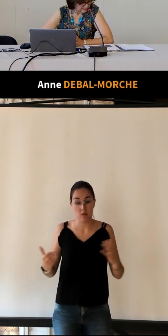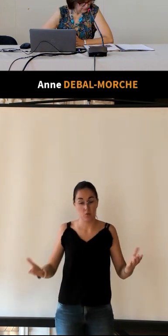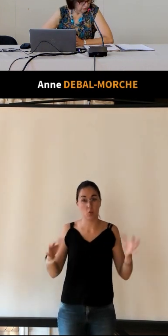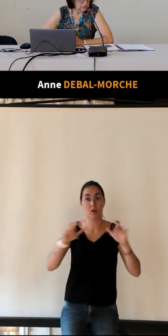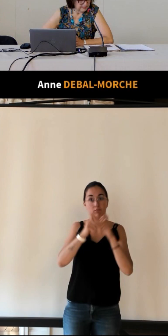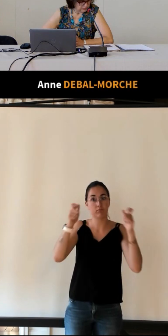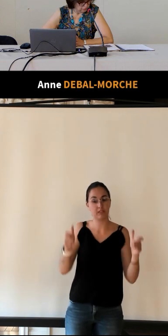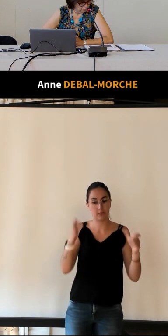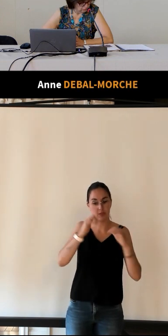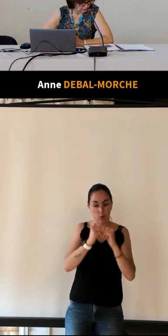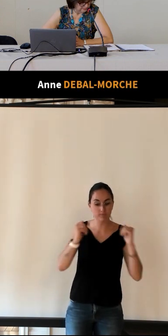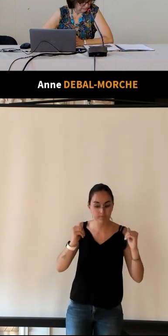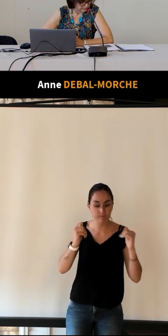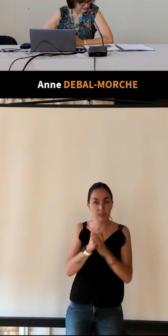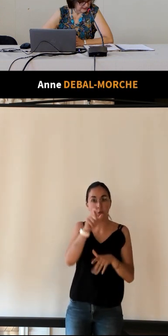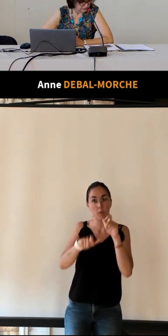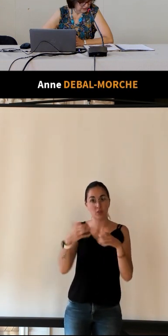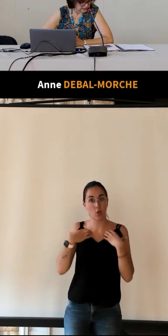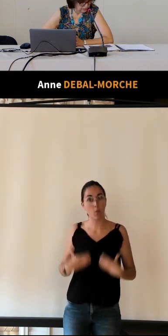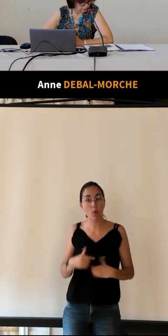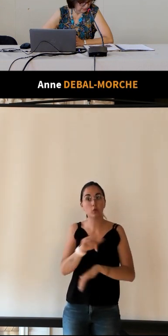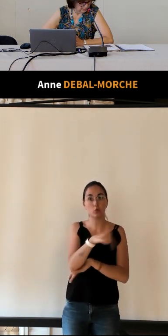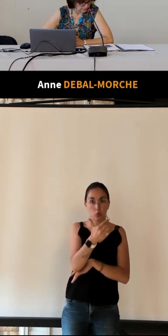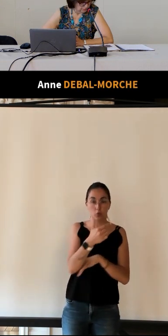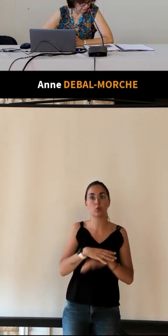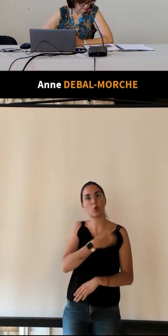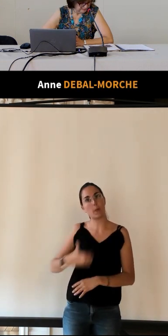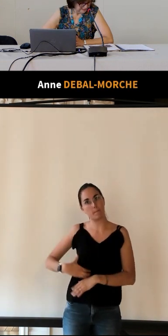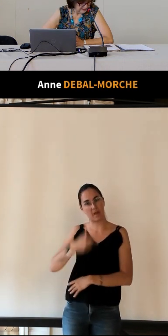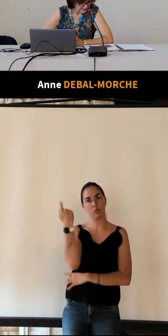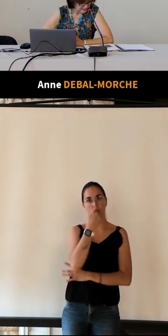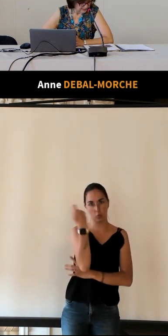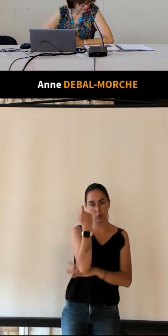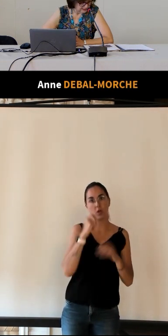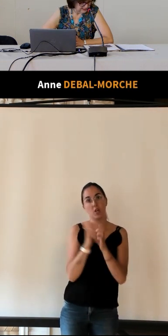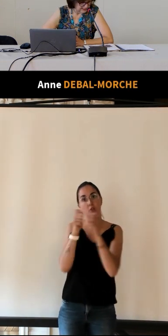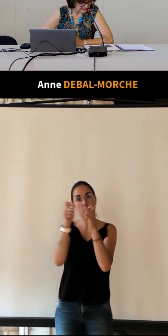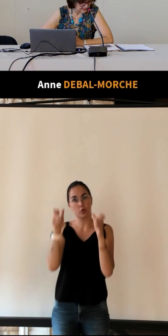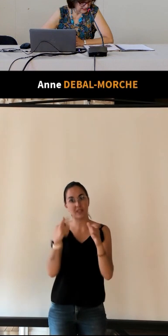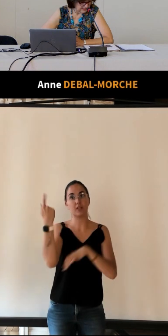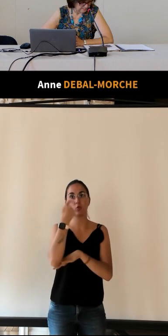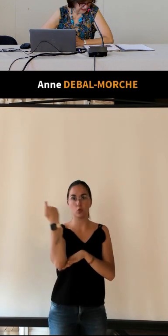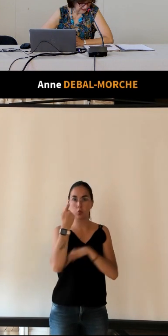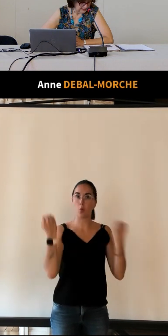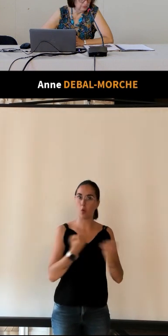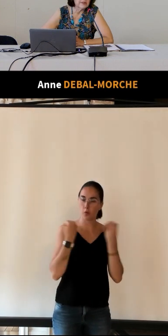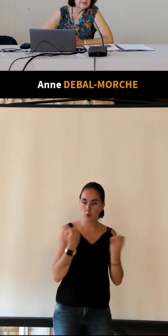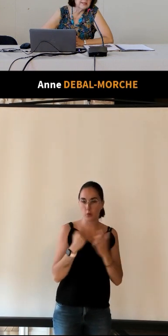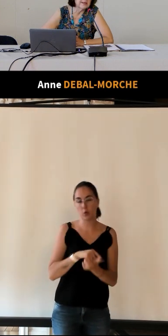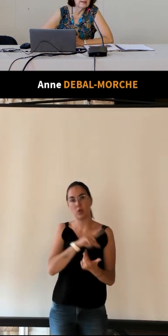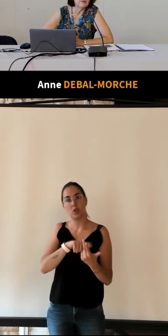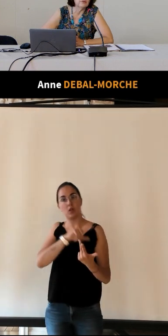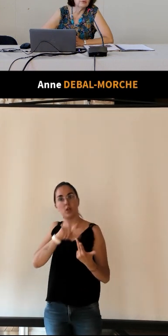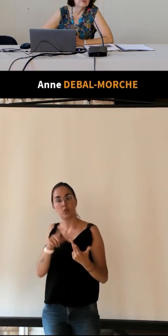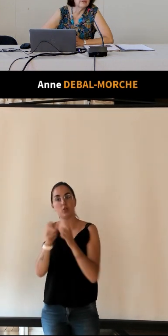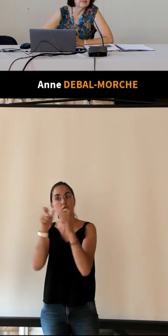donc le maire de Tours la société Tours Promotion la société Alizé Parc donc ça c